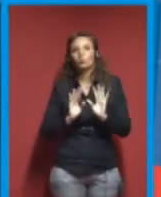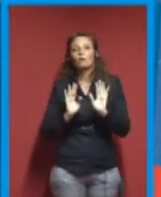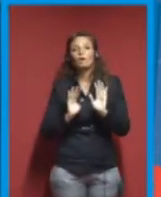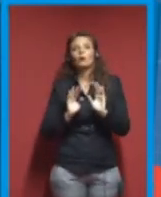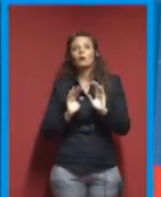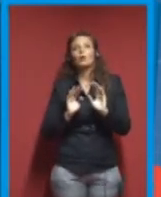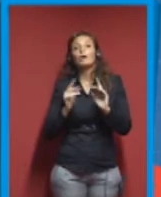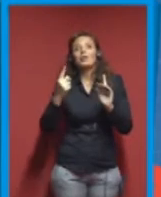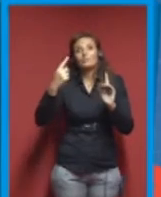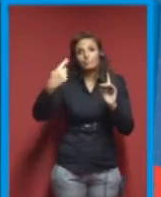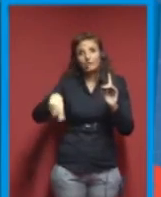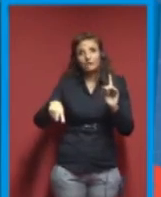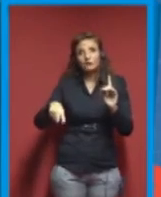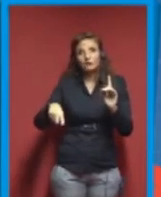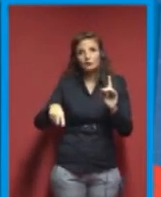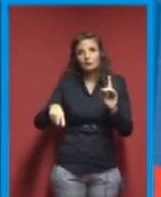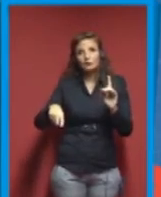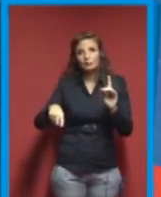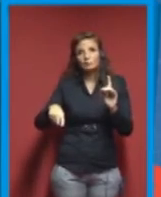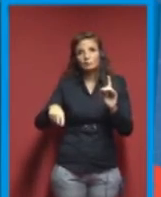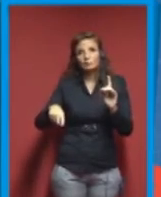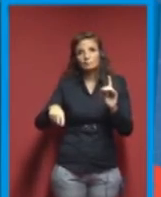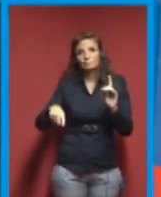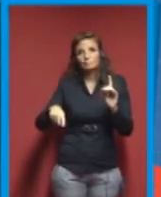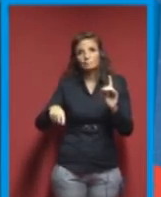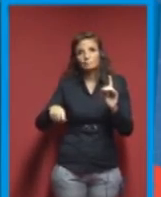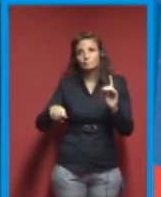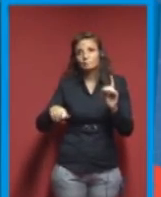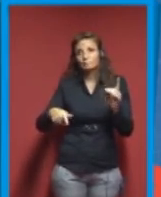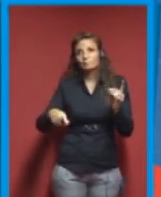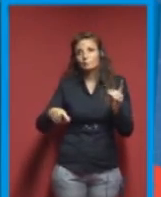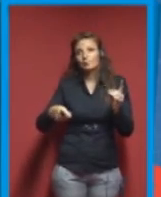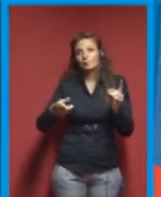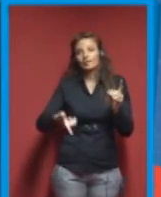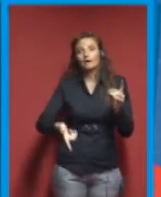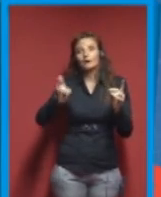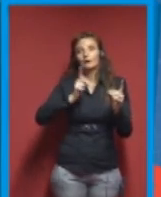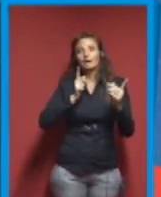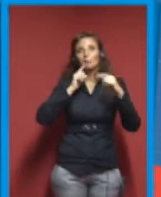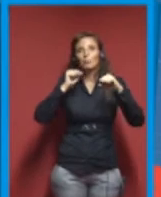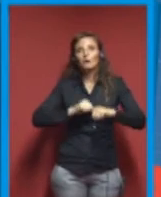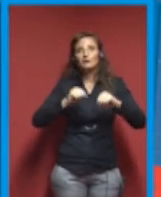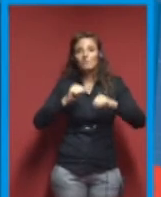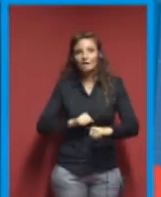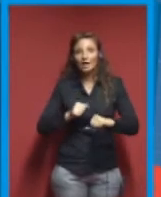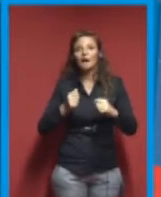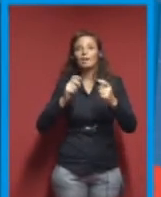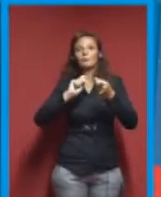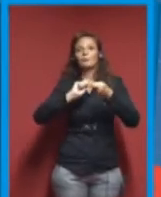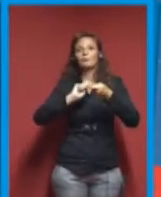la possibilità di modificare